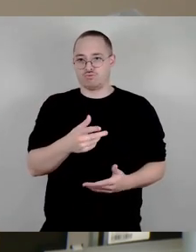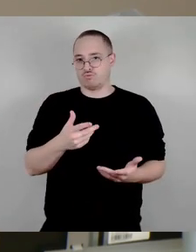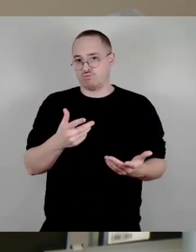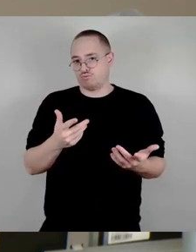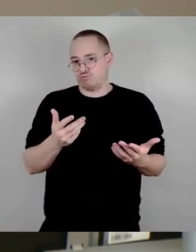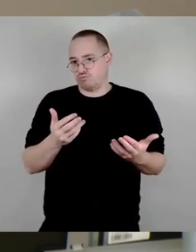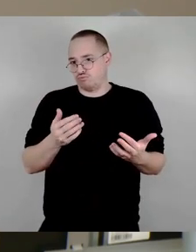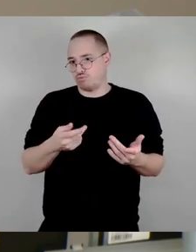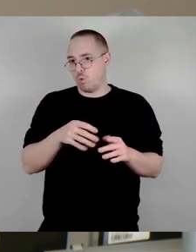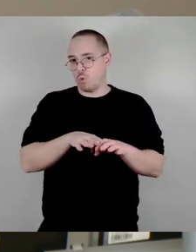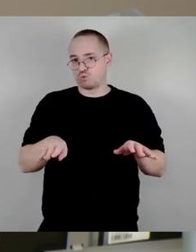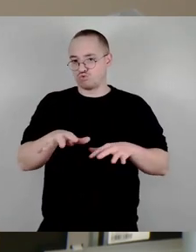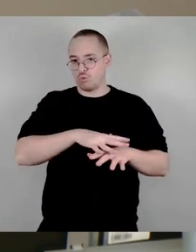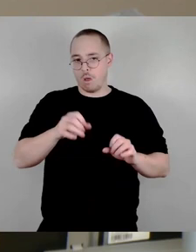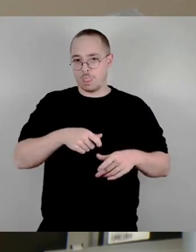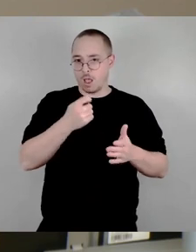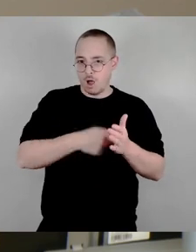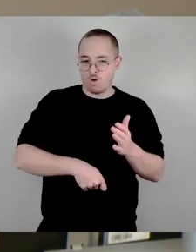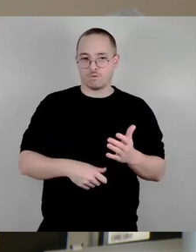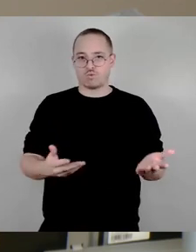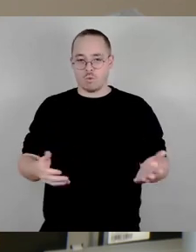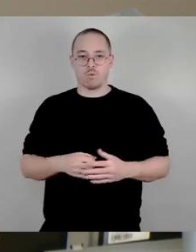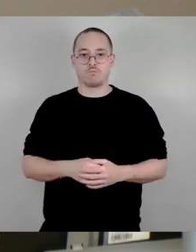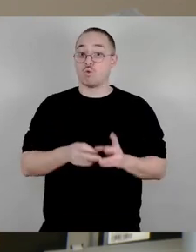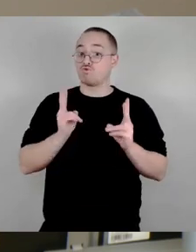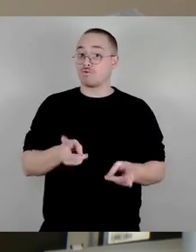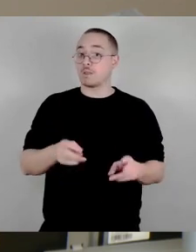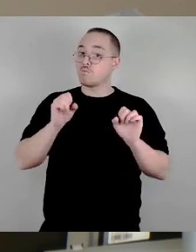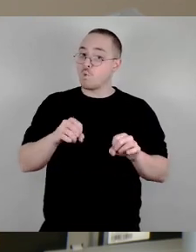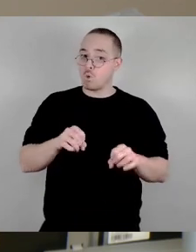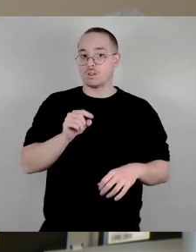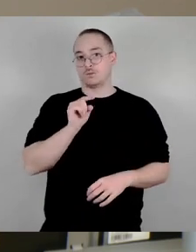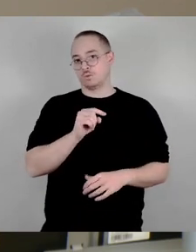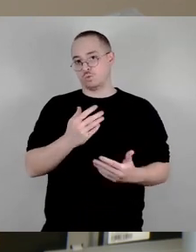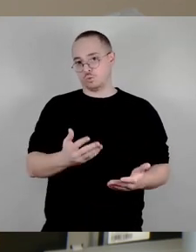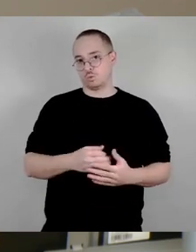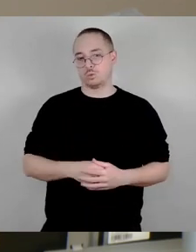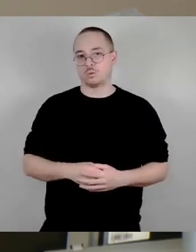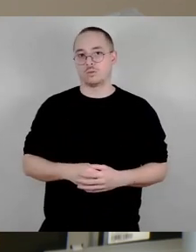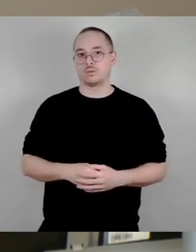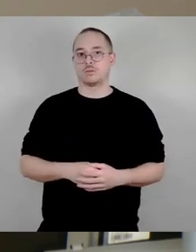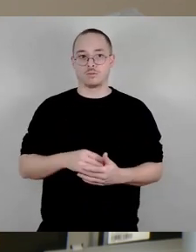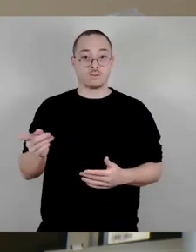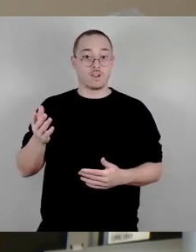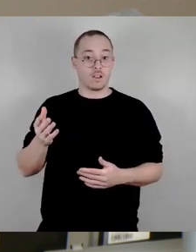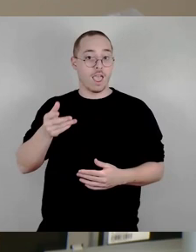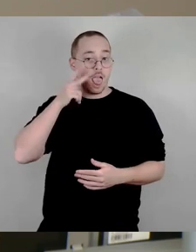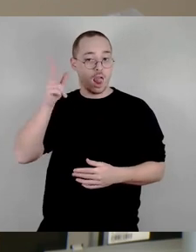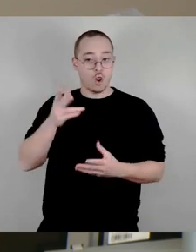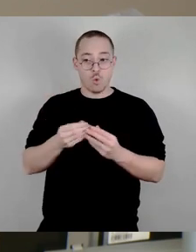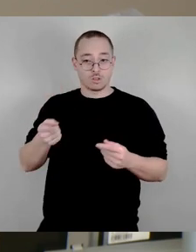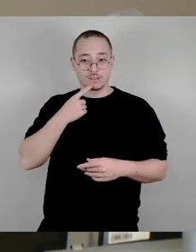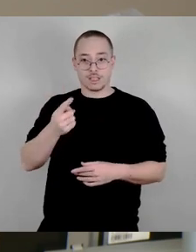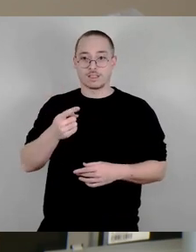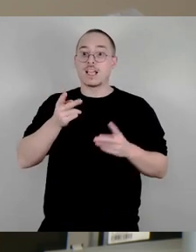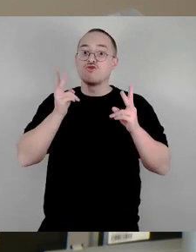ein guter Schnapp ist und wenn wir dann, Herr Löse hat es ja gesagt, Stadtentwicklung, wir sind alle gewählt, ich bin gleich fertig, wir sind alle gewählt